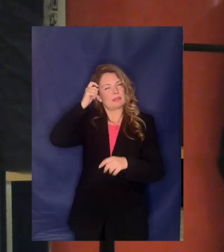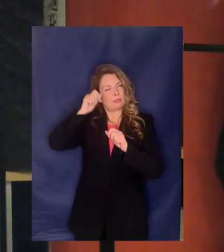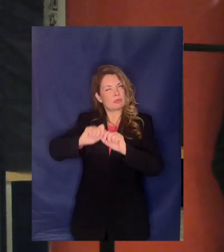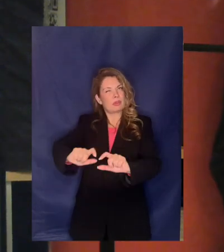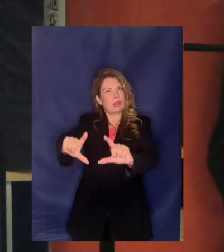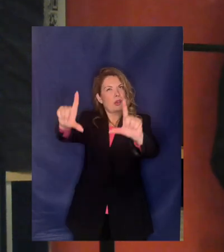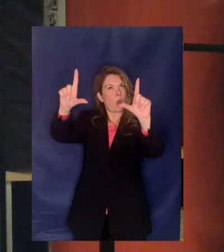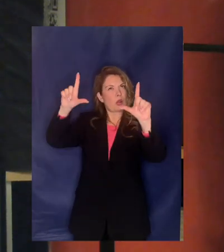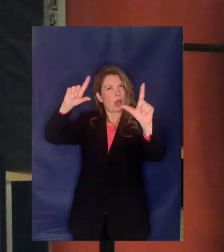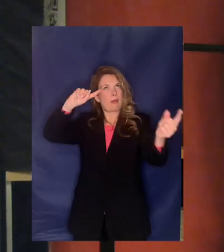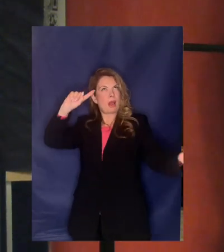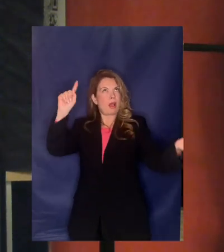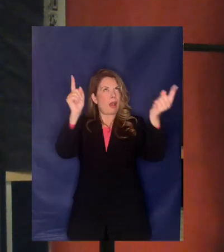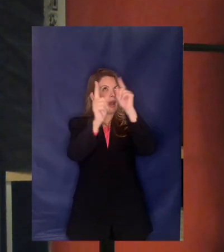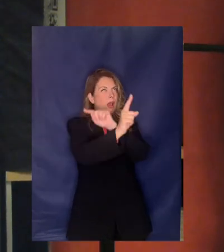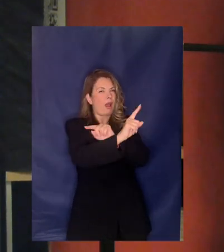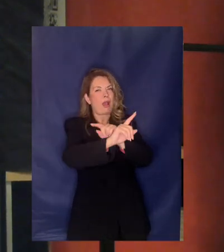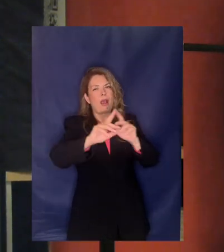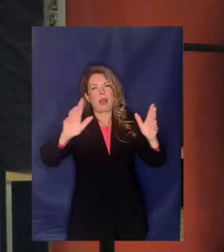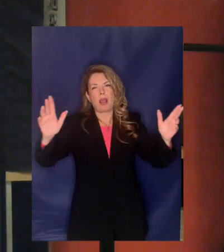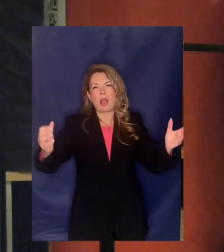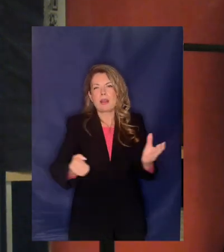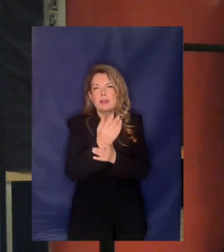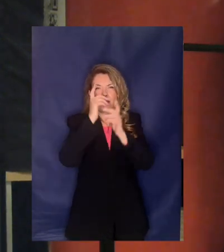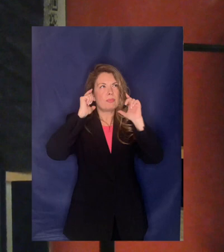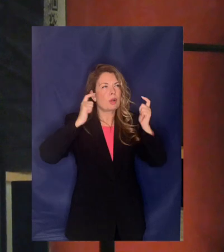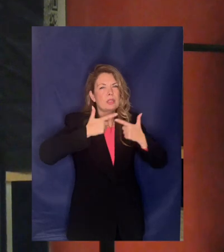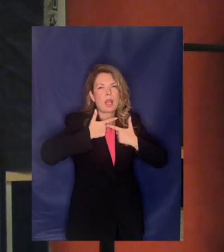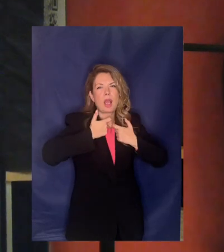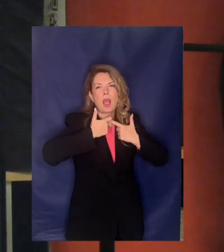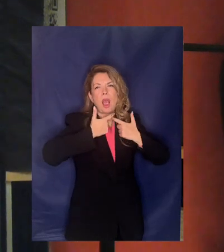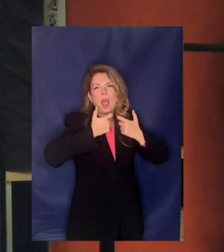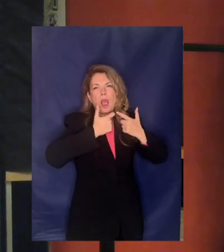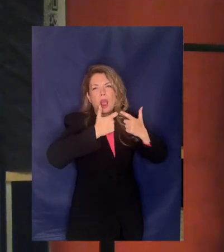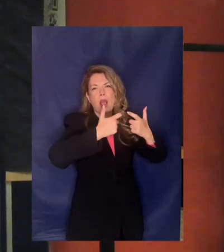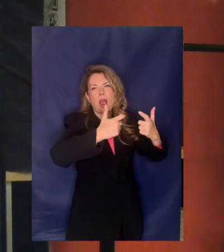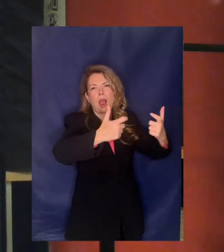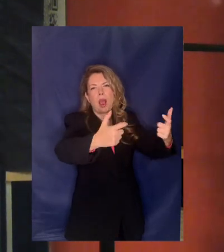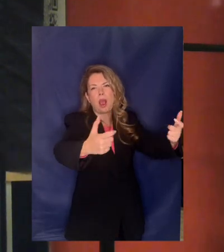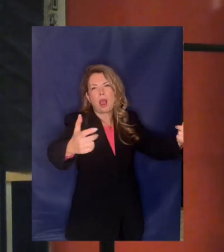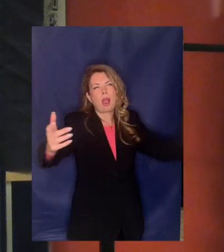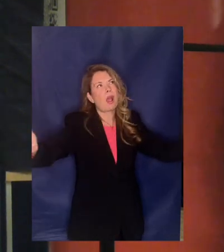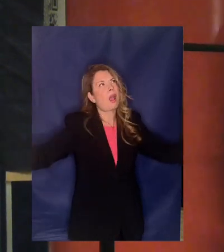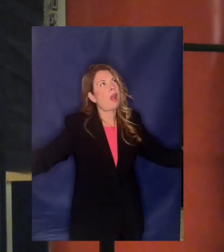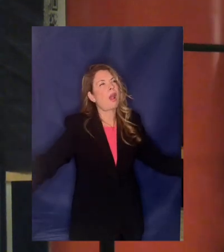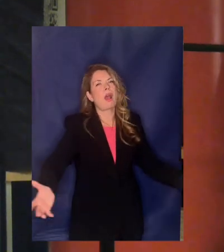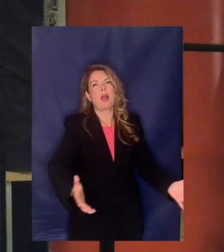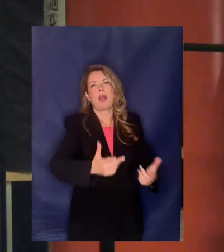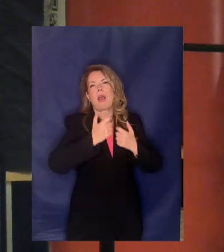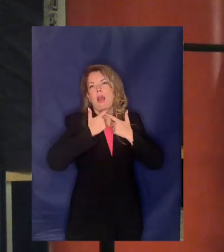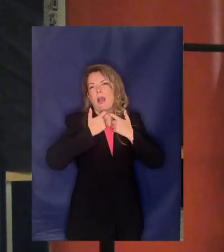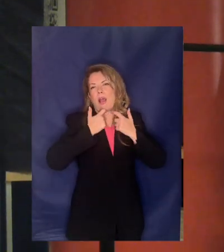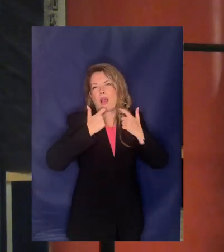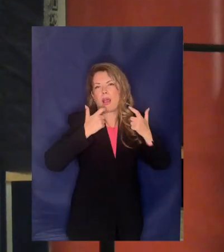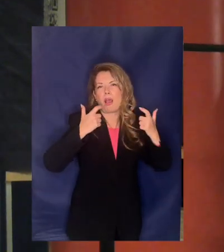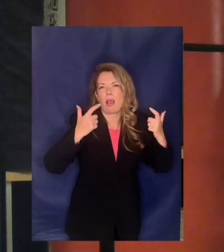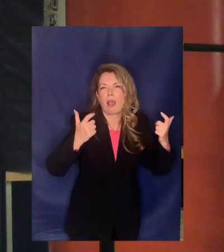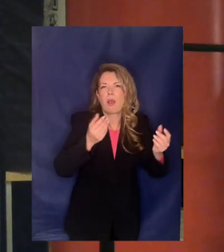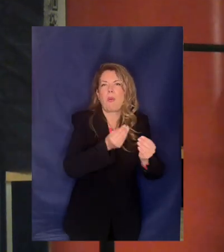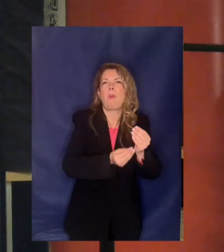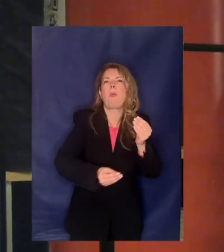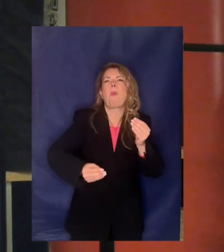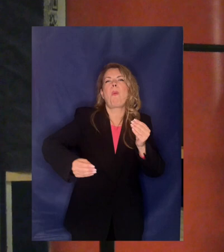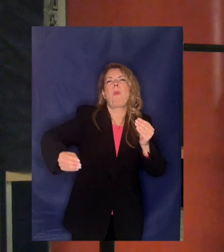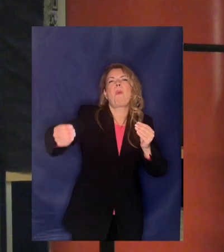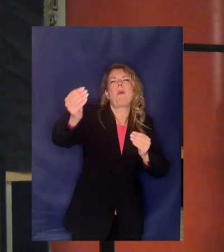οι κραυγές της δεξιάς θα ήταν ουρανομίκης Σάρισες τα είχαν βγάλει μας θύμισε το 19